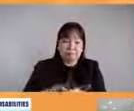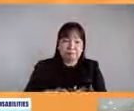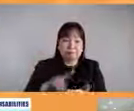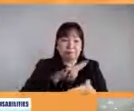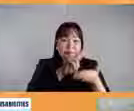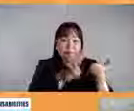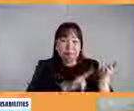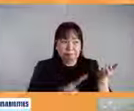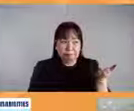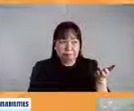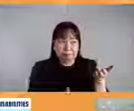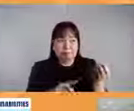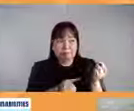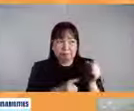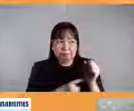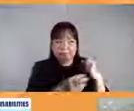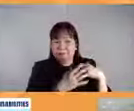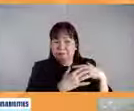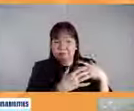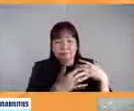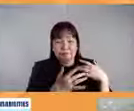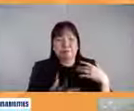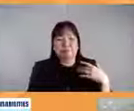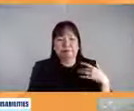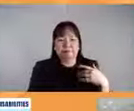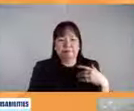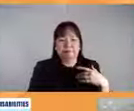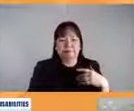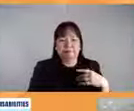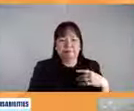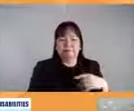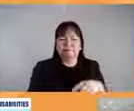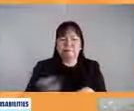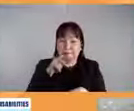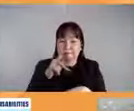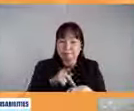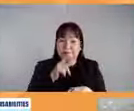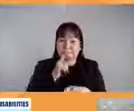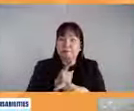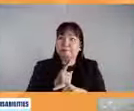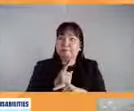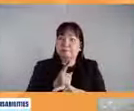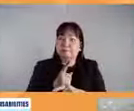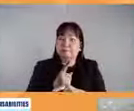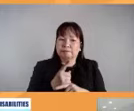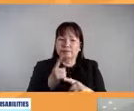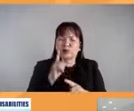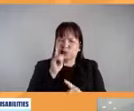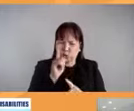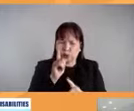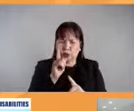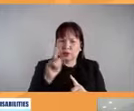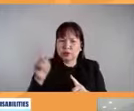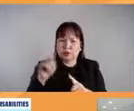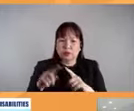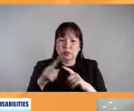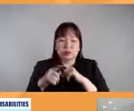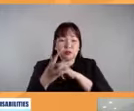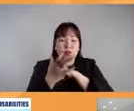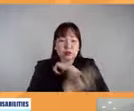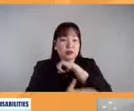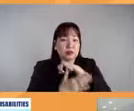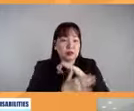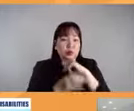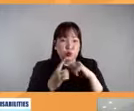Convention ang Pilipinas kasi isa sa pinakamaagan nag